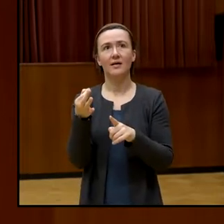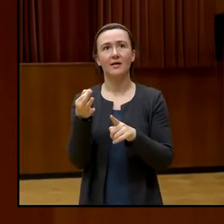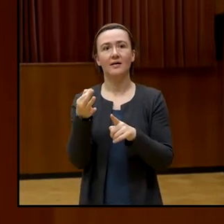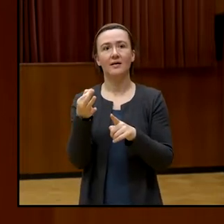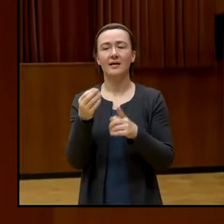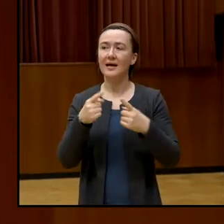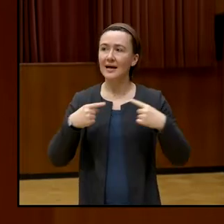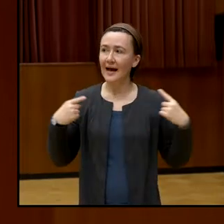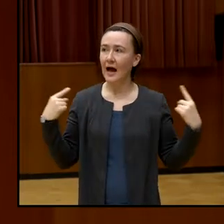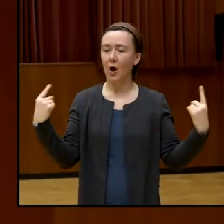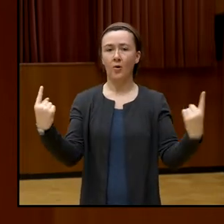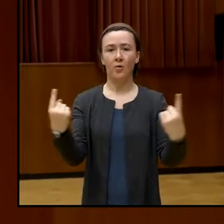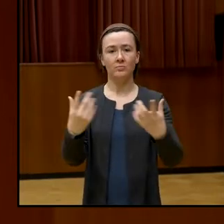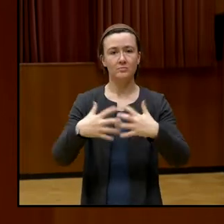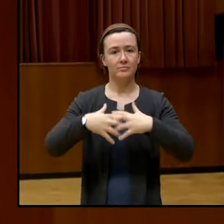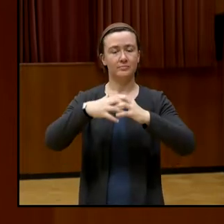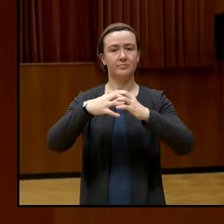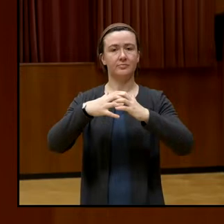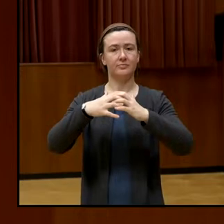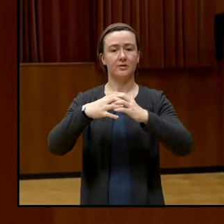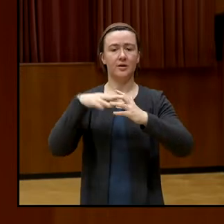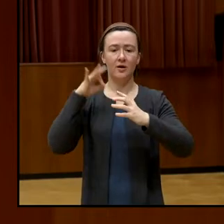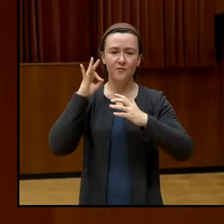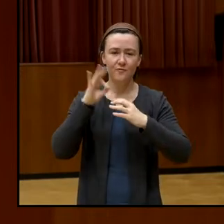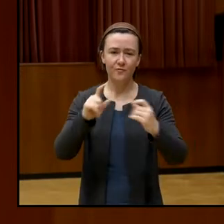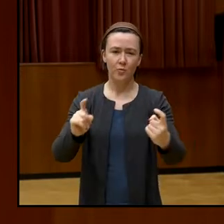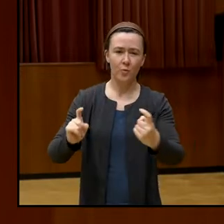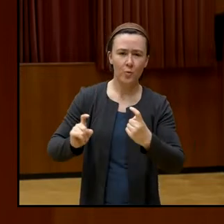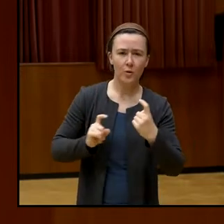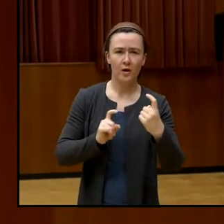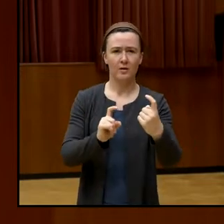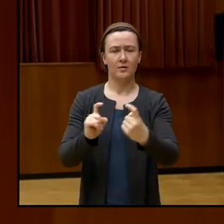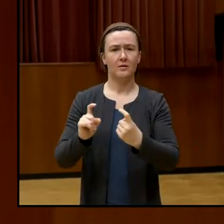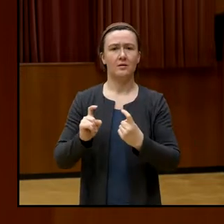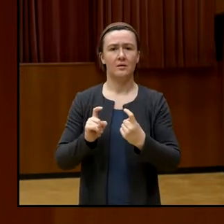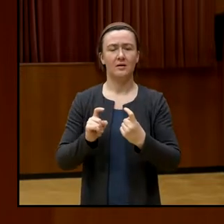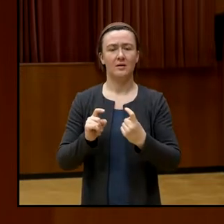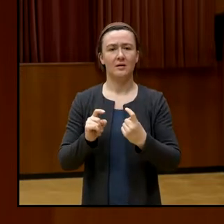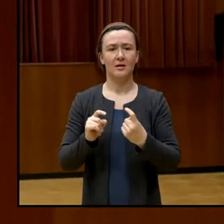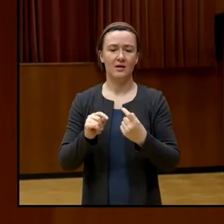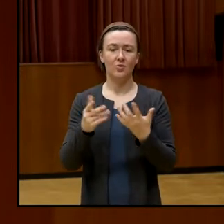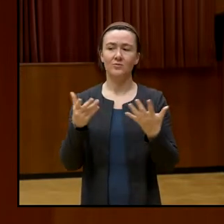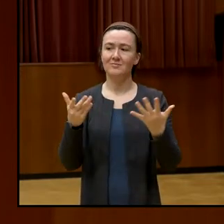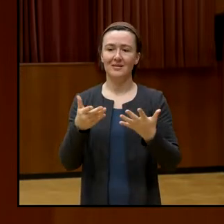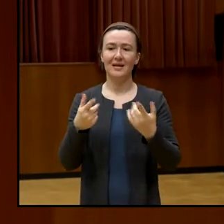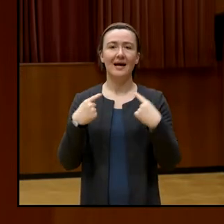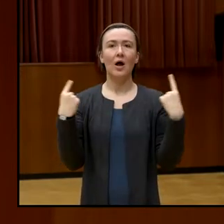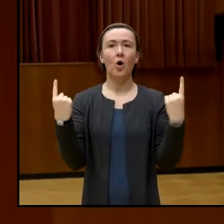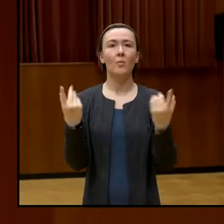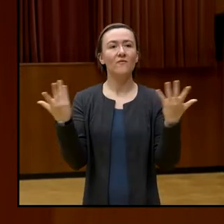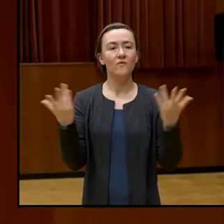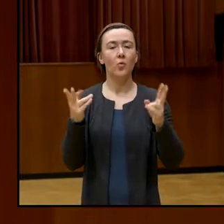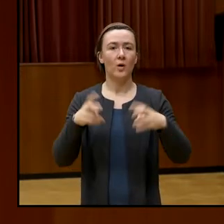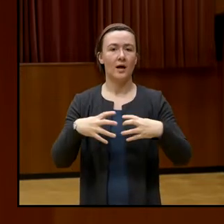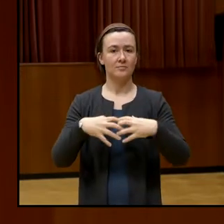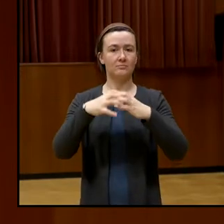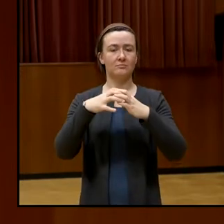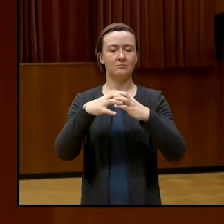Räume zu schaffen für eben Debatten, Diskussionen und wo eben diese Räume geschaffen werden können.